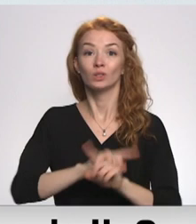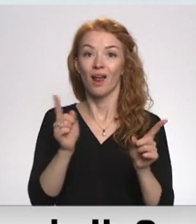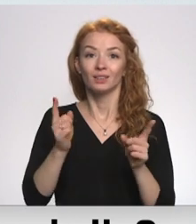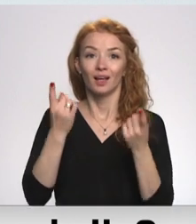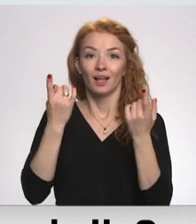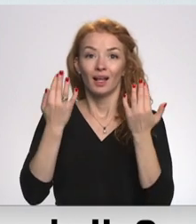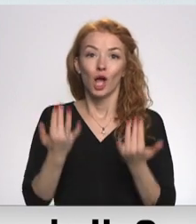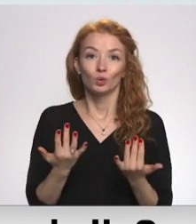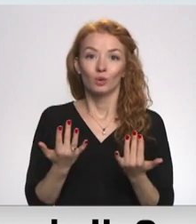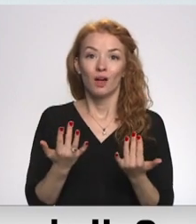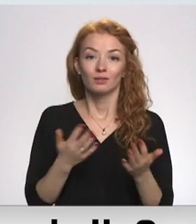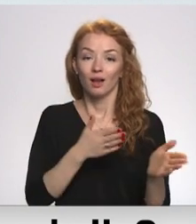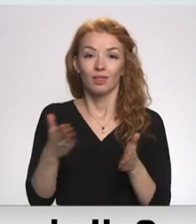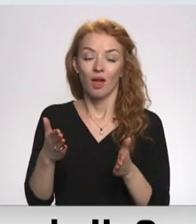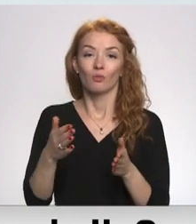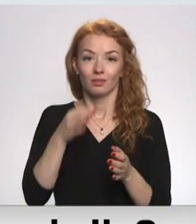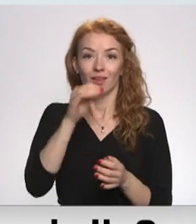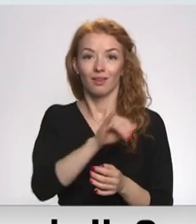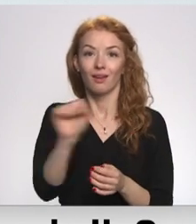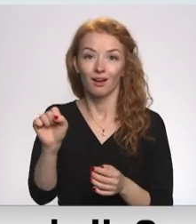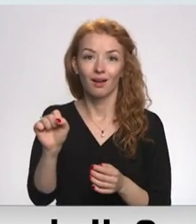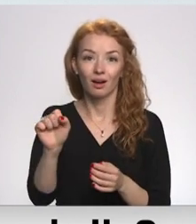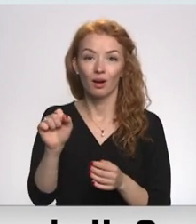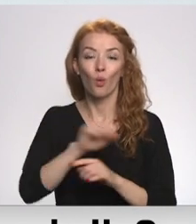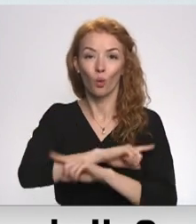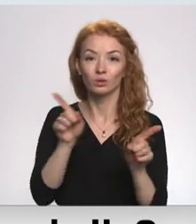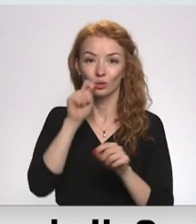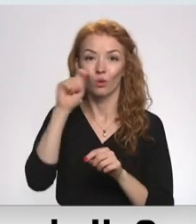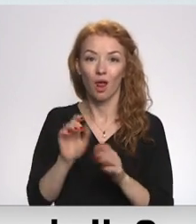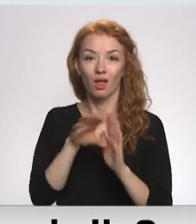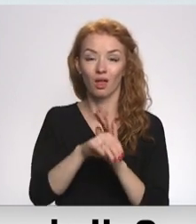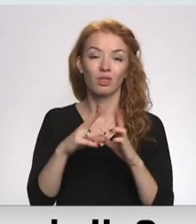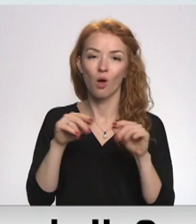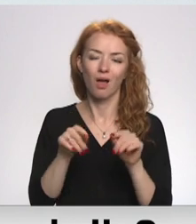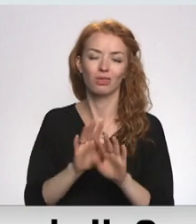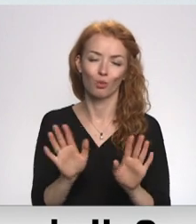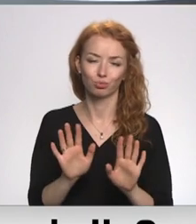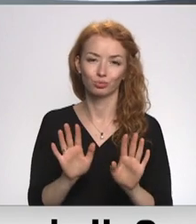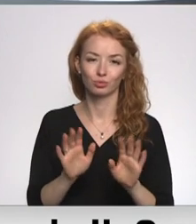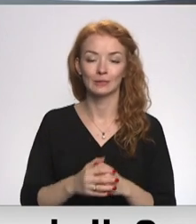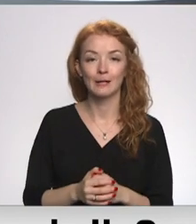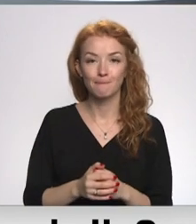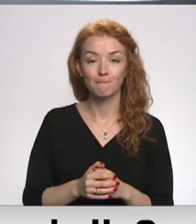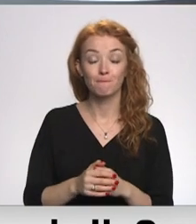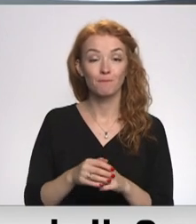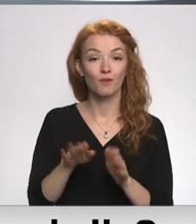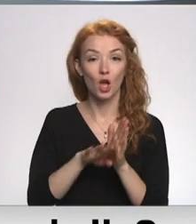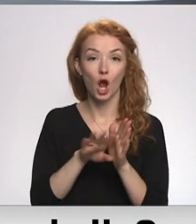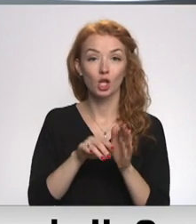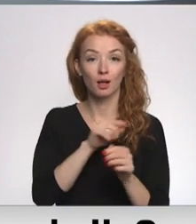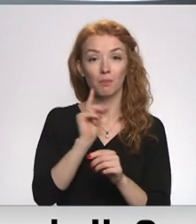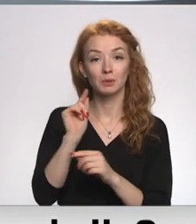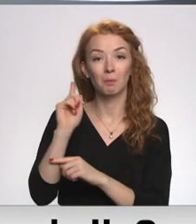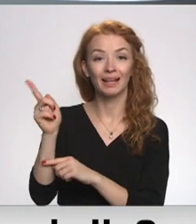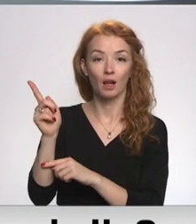atbildes jā un tūlītās Ukraina kļūst par NATO dalību valstu. Tā vairāk ir tāda ziņa Maskvai?